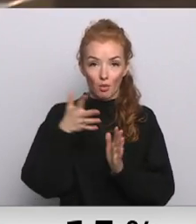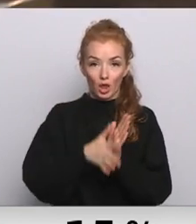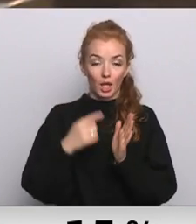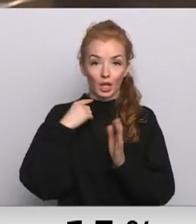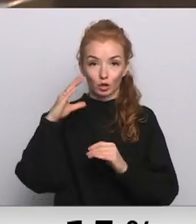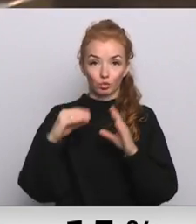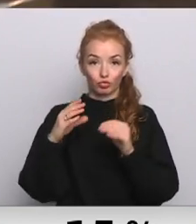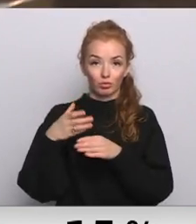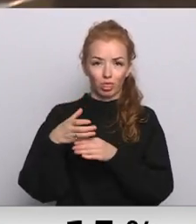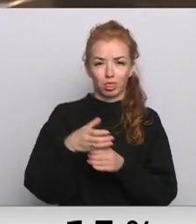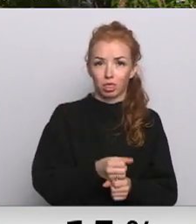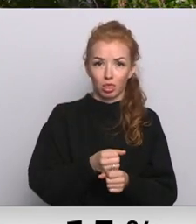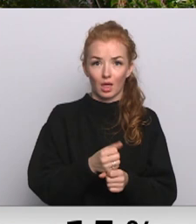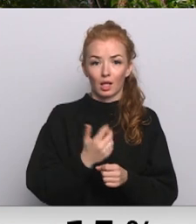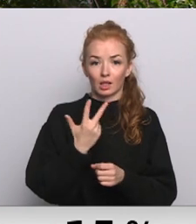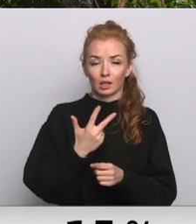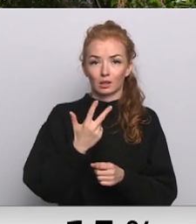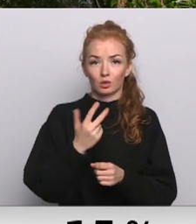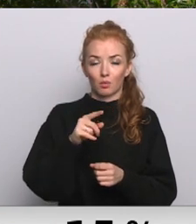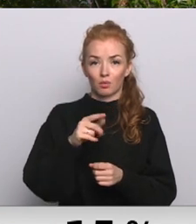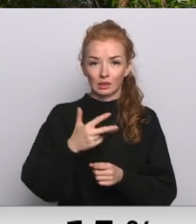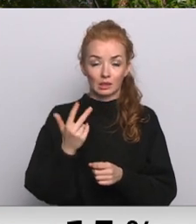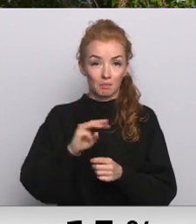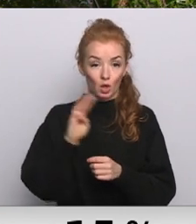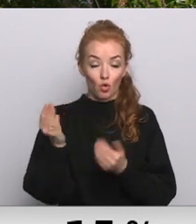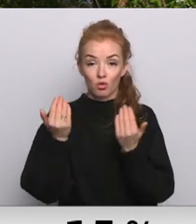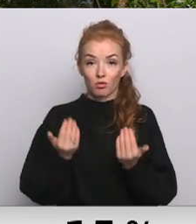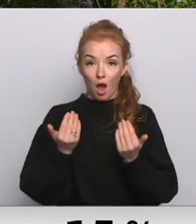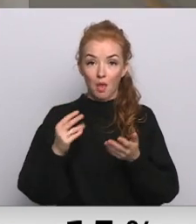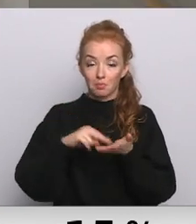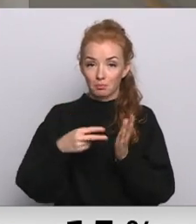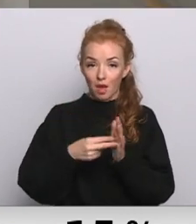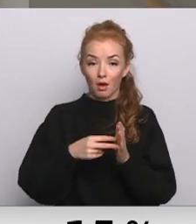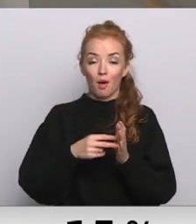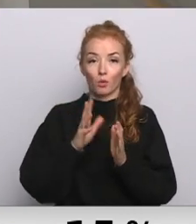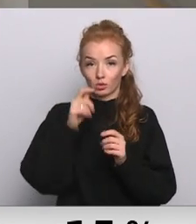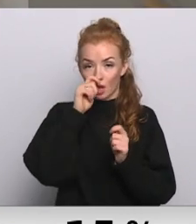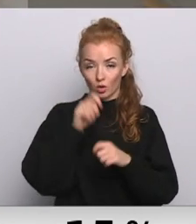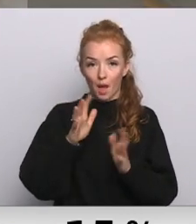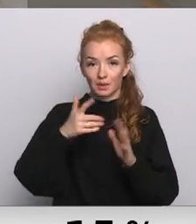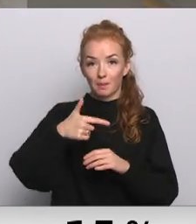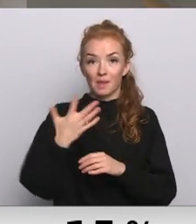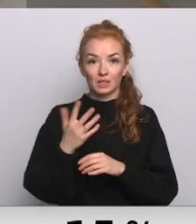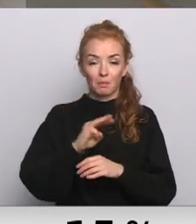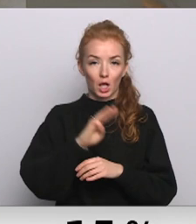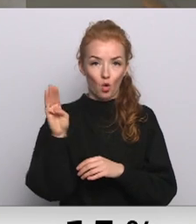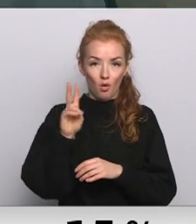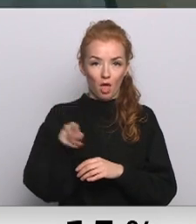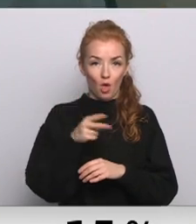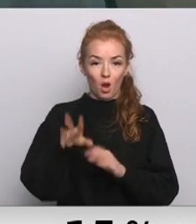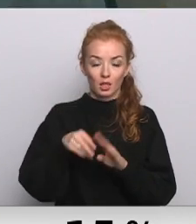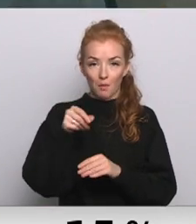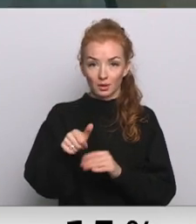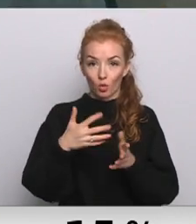budžeta samazināja par 23 miljoniem. Pašreizējās prognozes liecina, ka šogad būs jāšķirs no 75 miljoniem eiro, lai